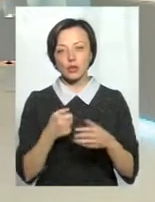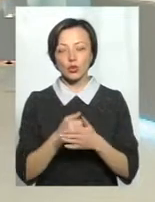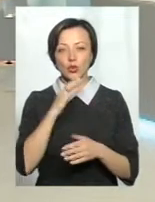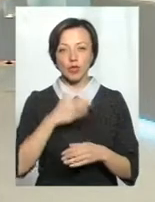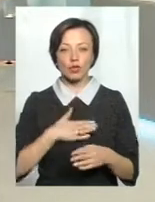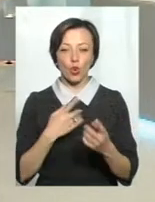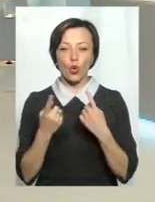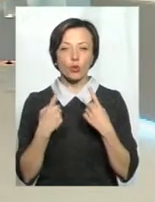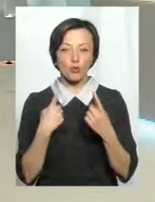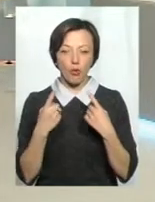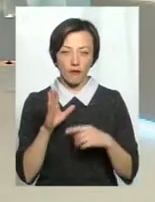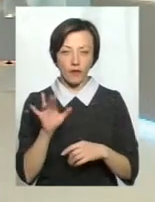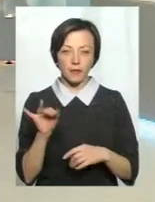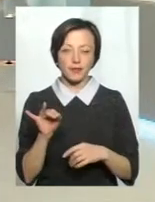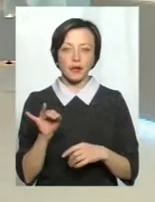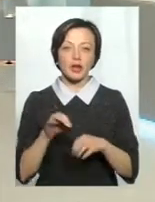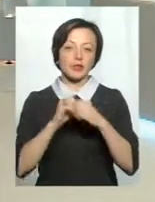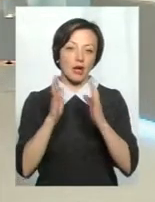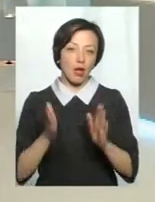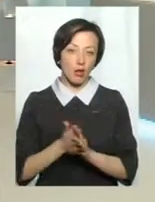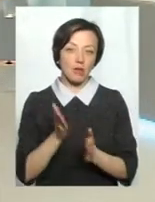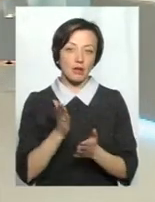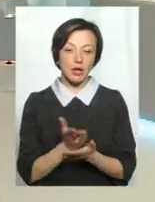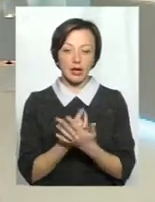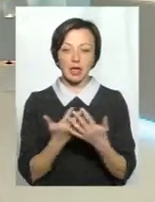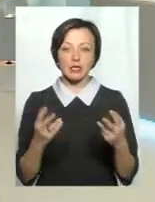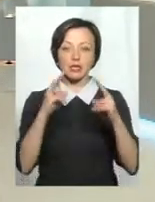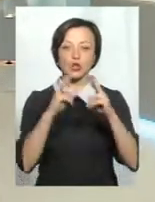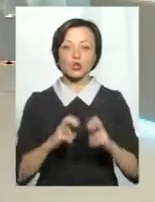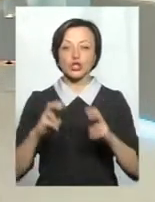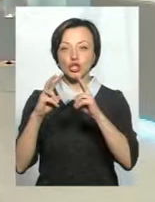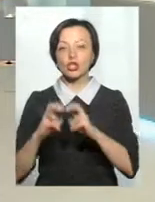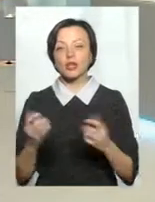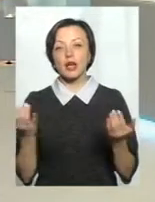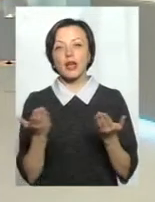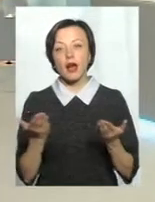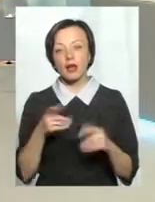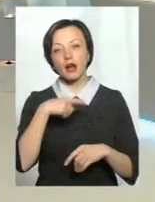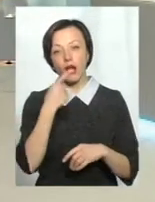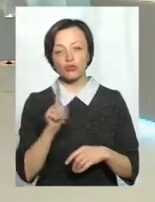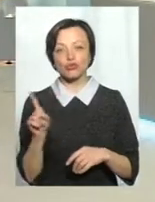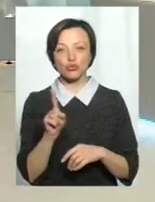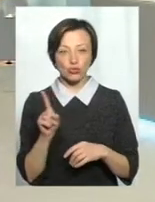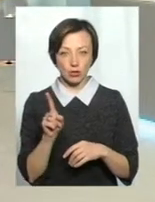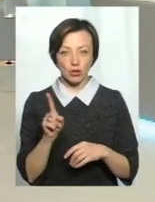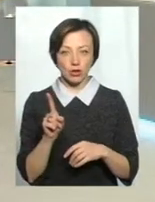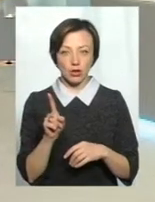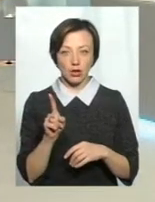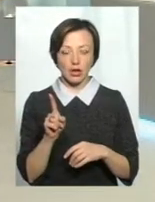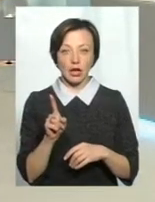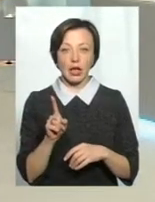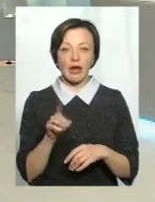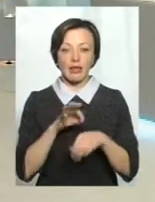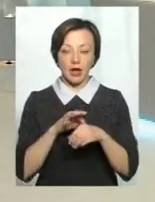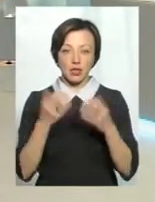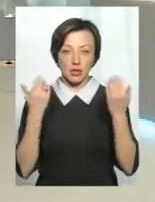нашої розмови, загалом є різні дослідження, які стверджують, що на тілі